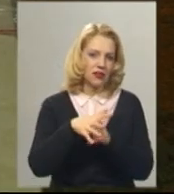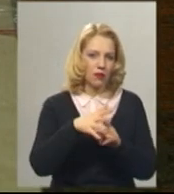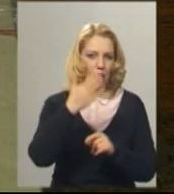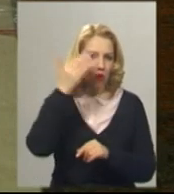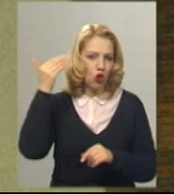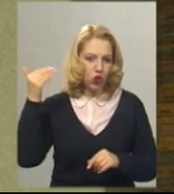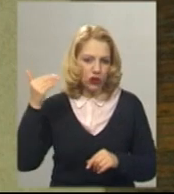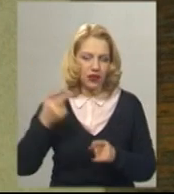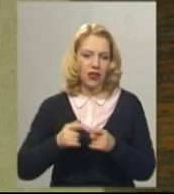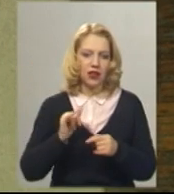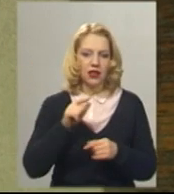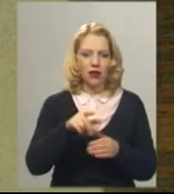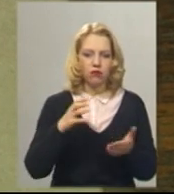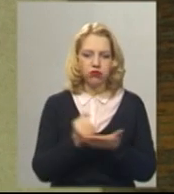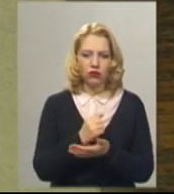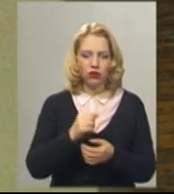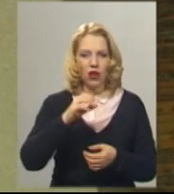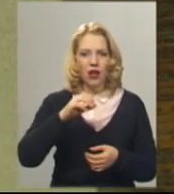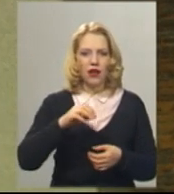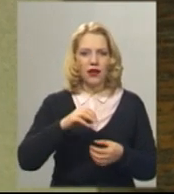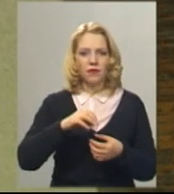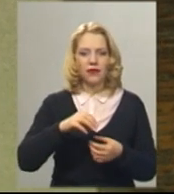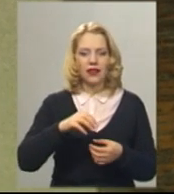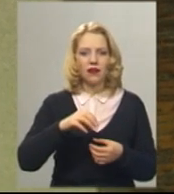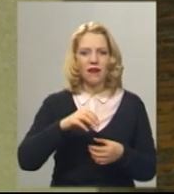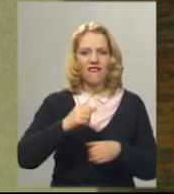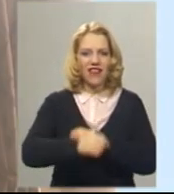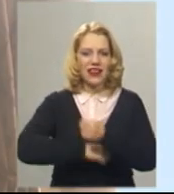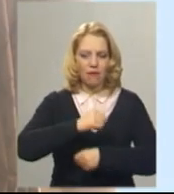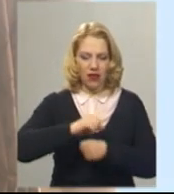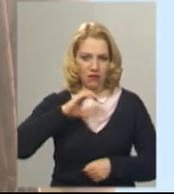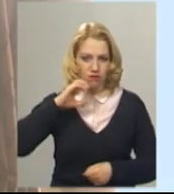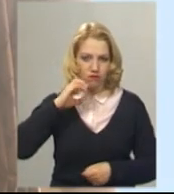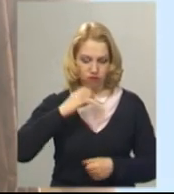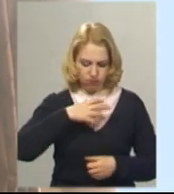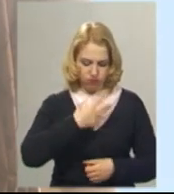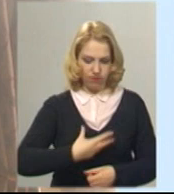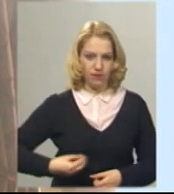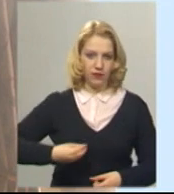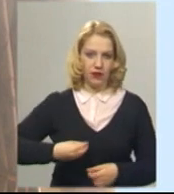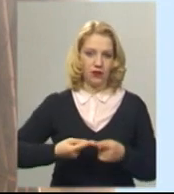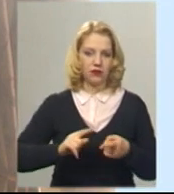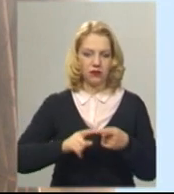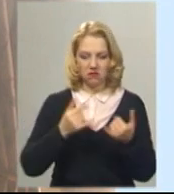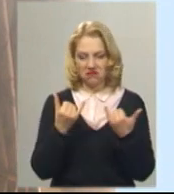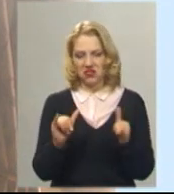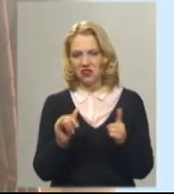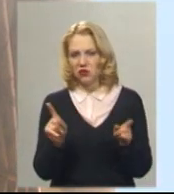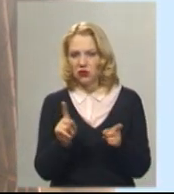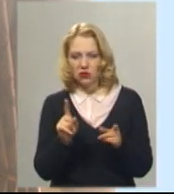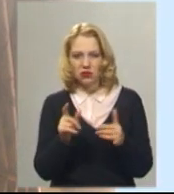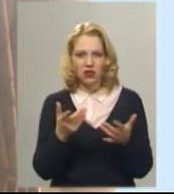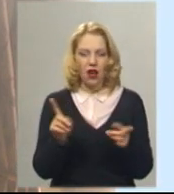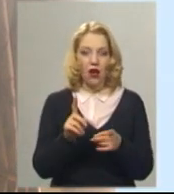кістяків було знайдено амулет зуба бурого ведмедя з просверленим отвором. На сьогоднішній день нам здається таким дивним і диким, що